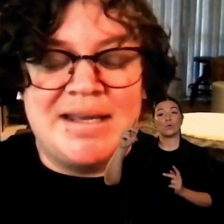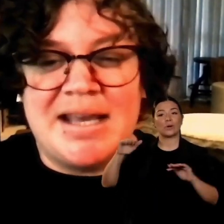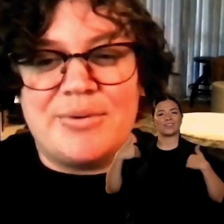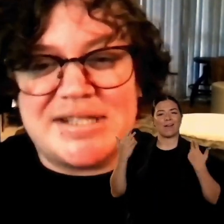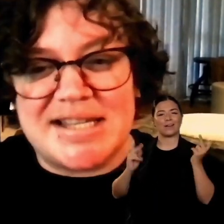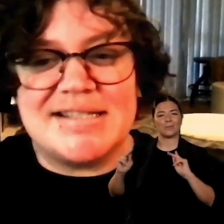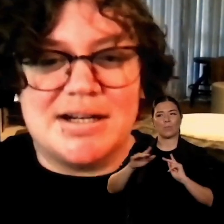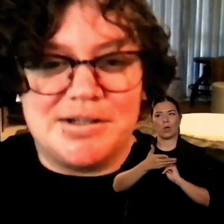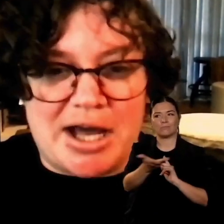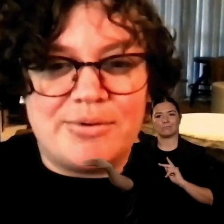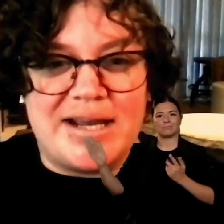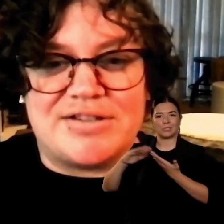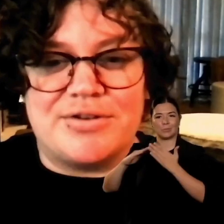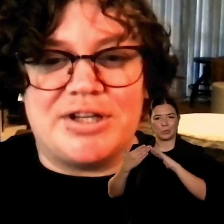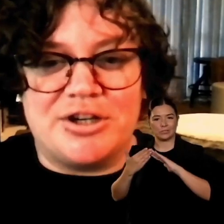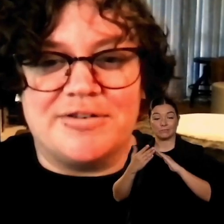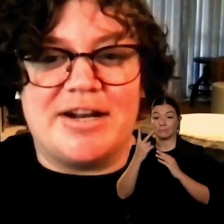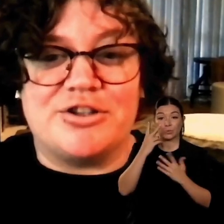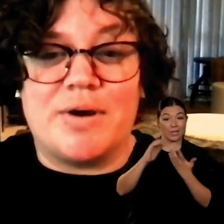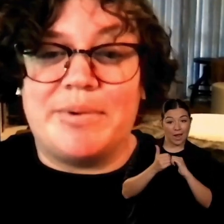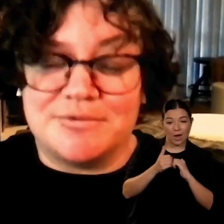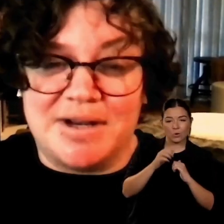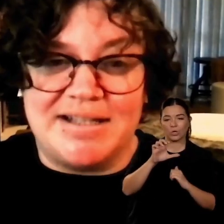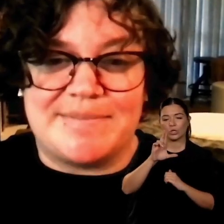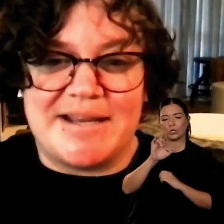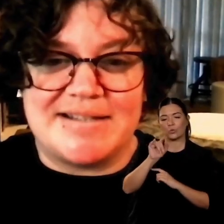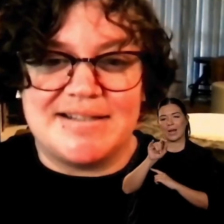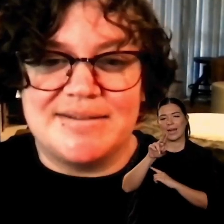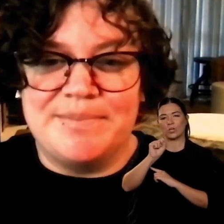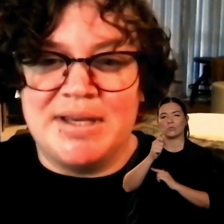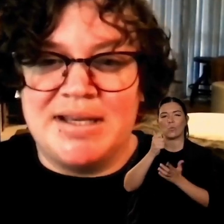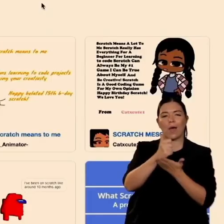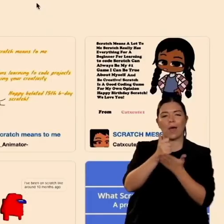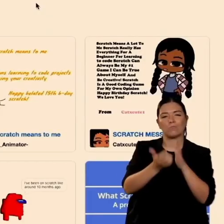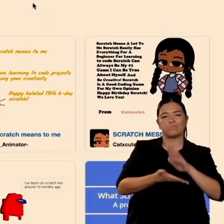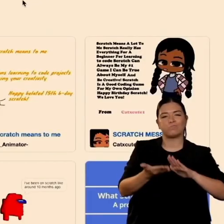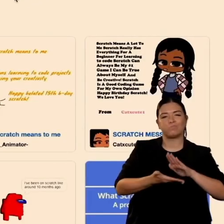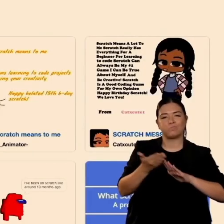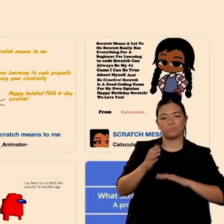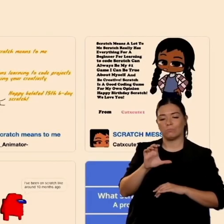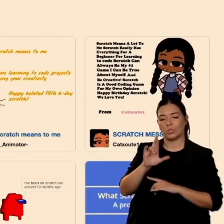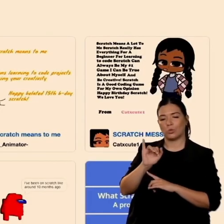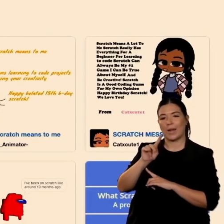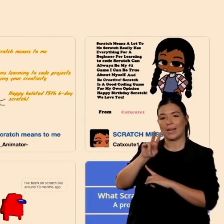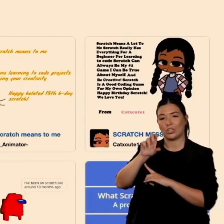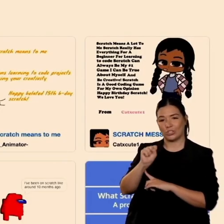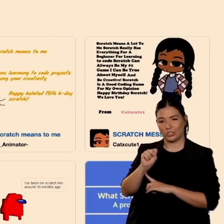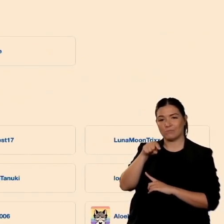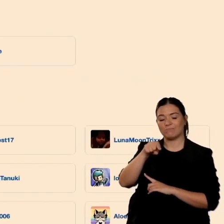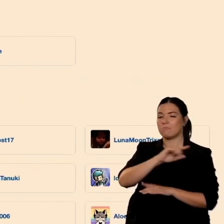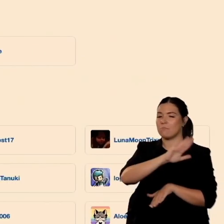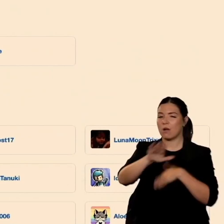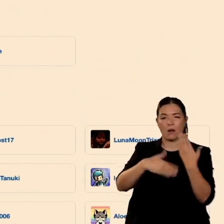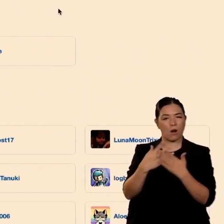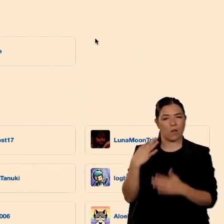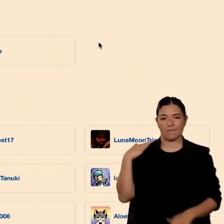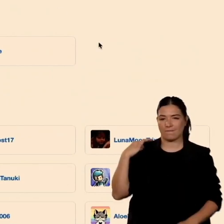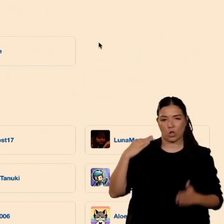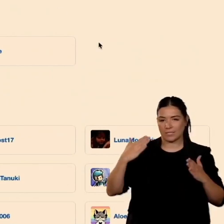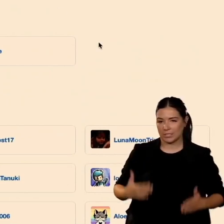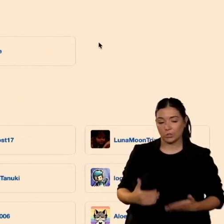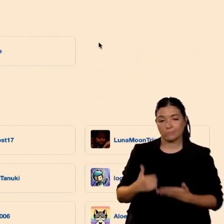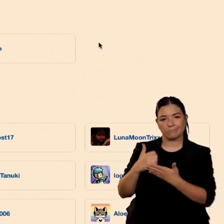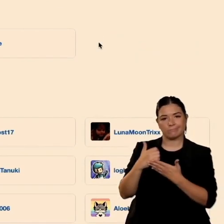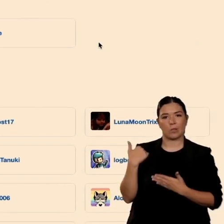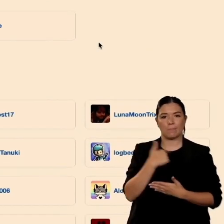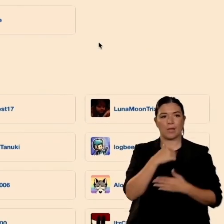ci aiutano a rispondere con commentari attraverso degli studi ma anche che sono importanti nello studio per la comunità che stanno